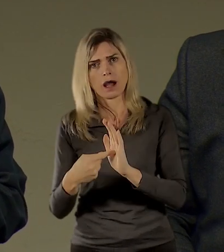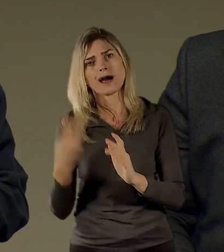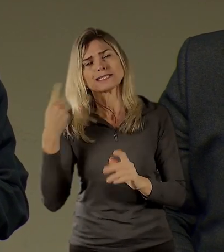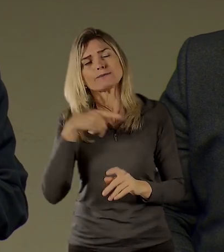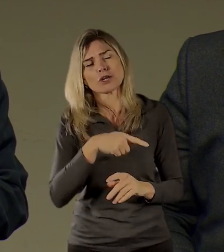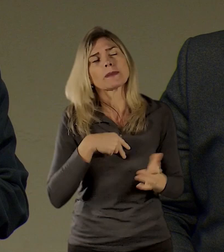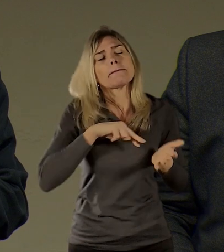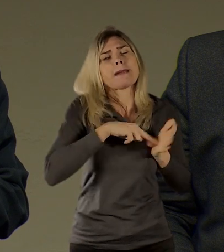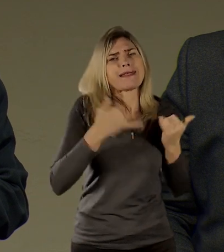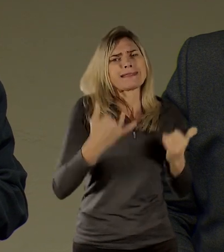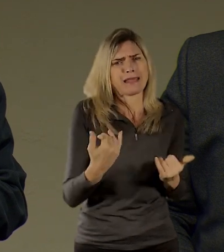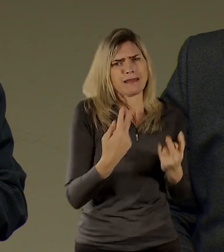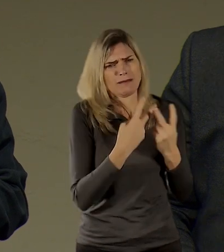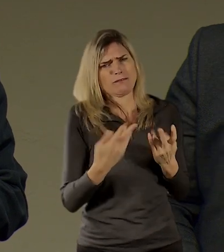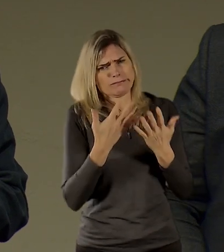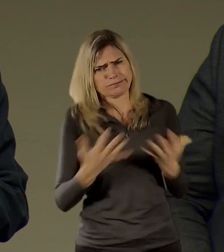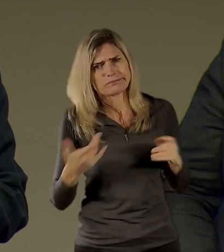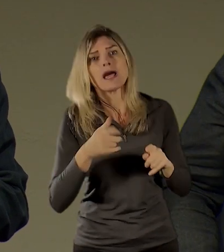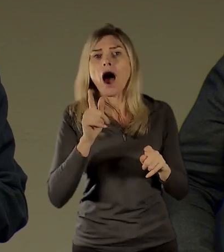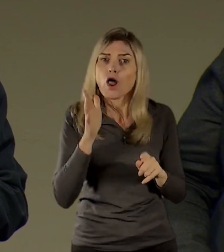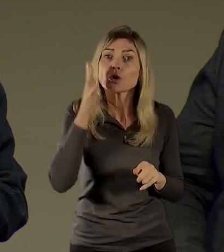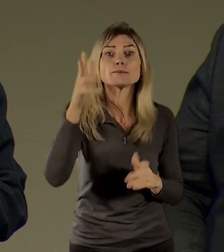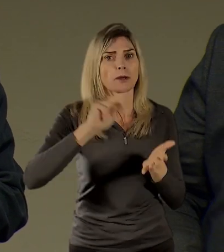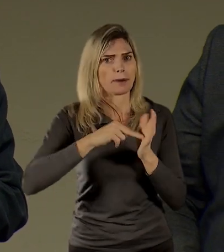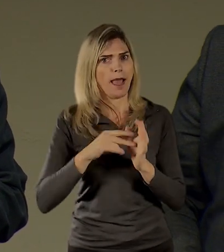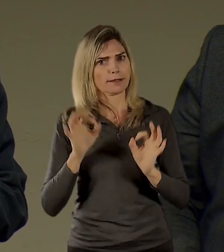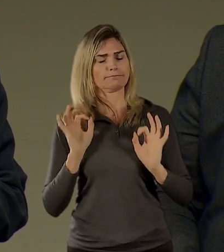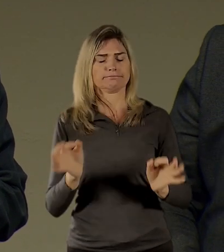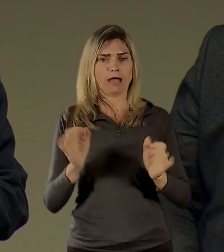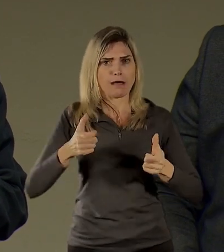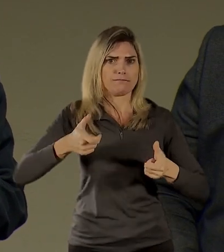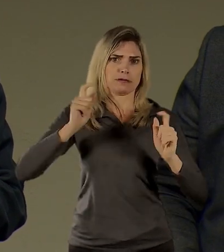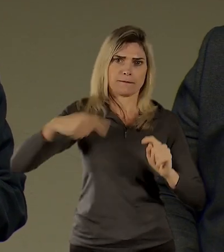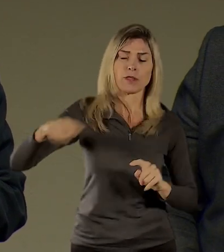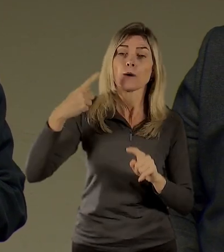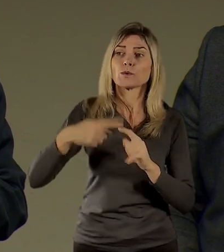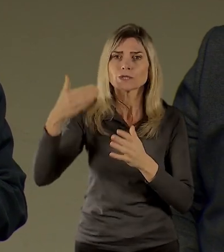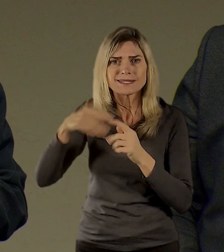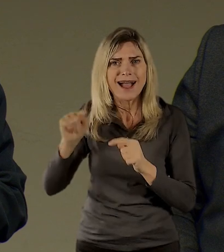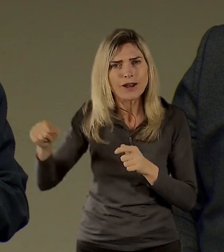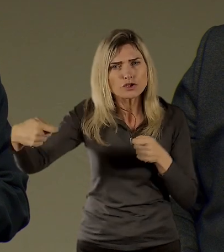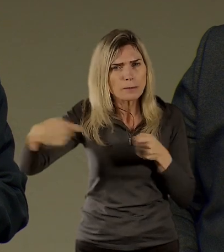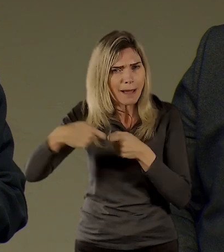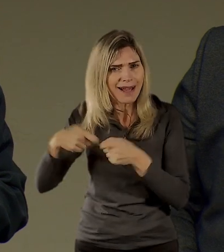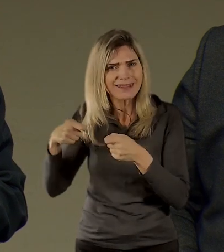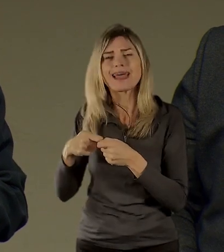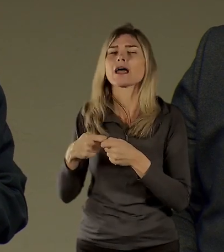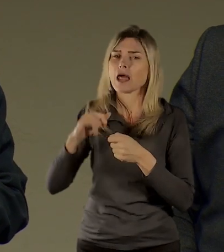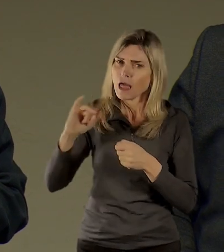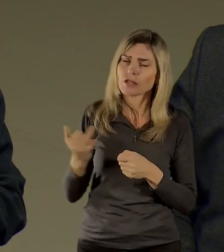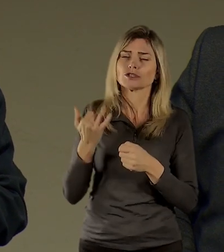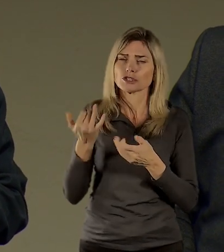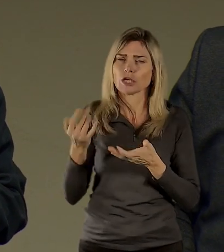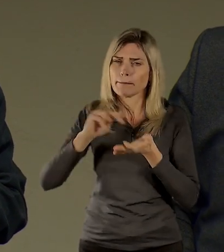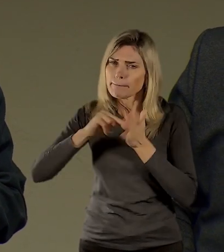také samozřejmě řadu partnerů, na které bychom chtěli, nebo s kterými